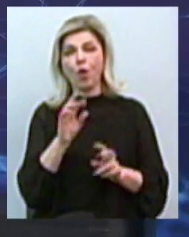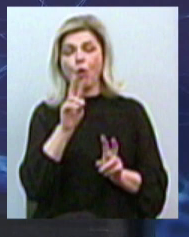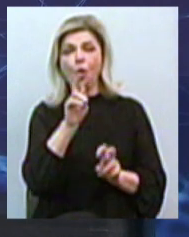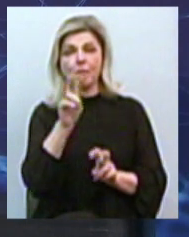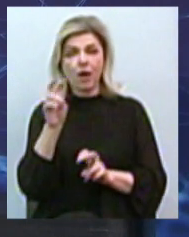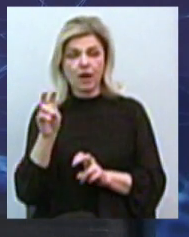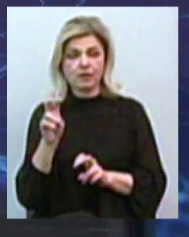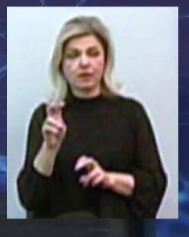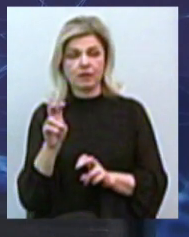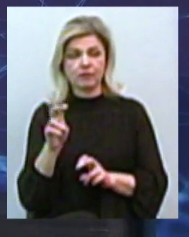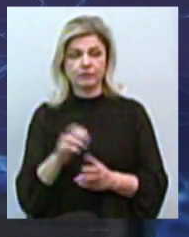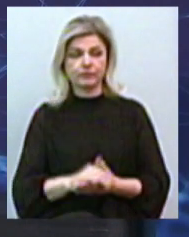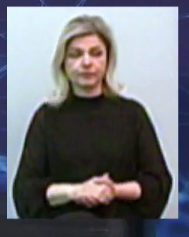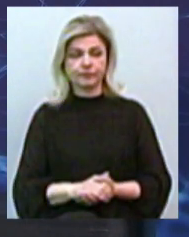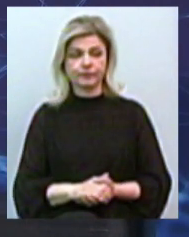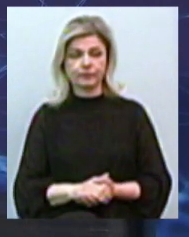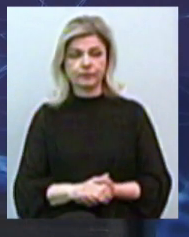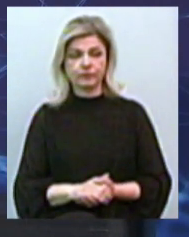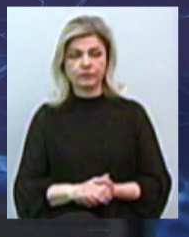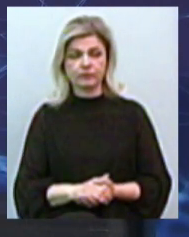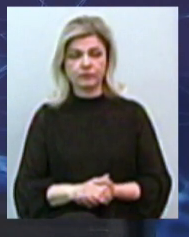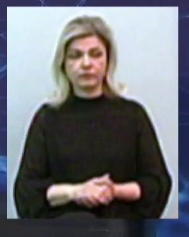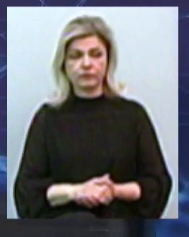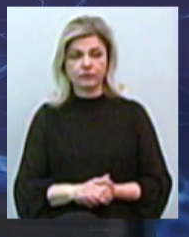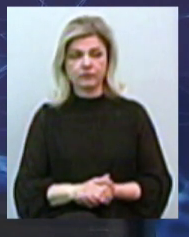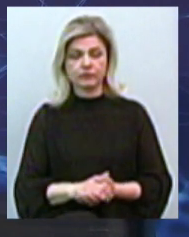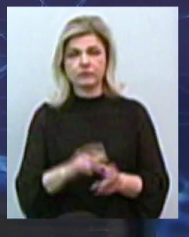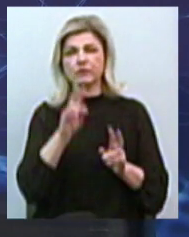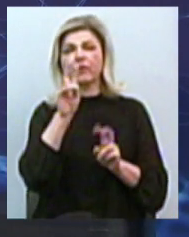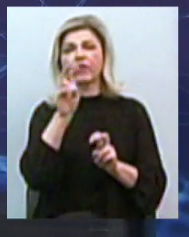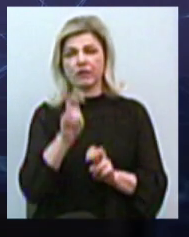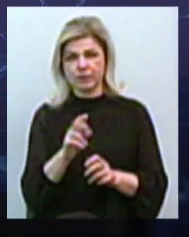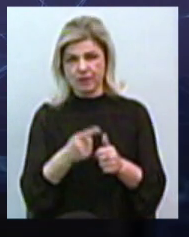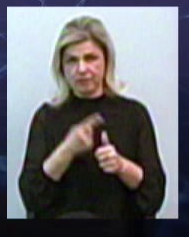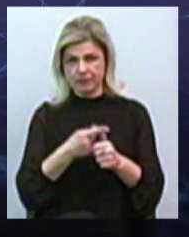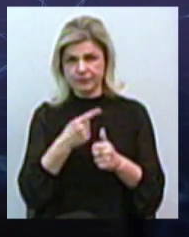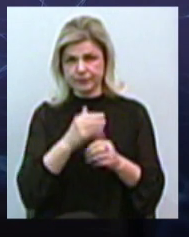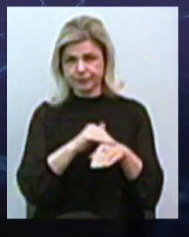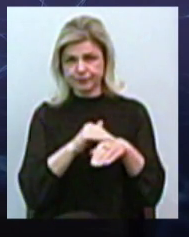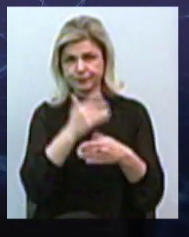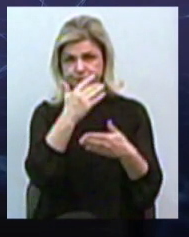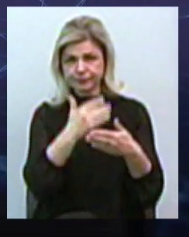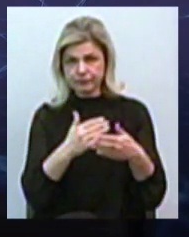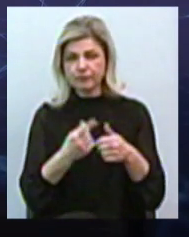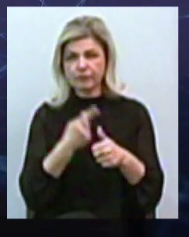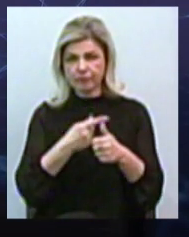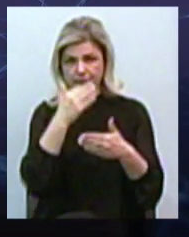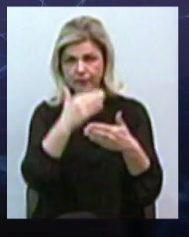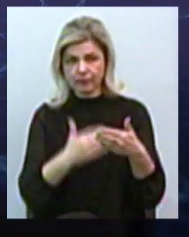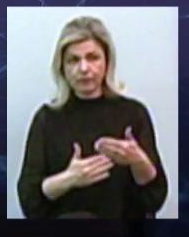зараз я прочитаю, це «Пойзантер Холдинг» Нікосія Кіпер Офшор,